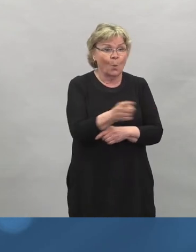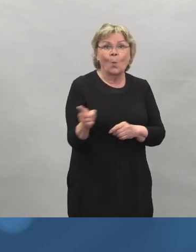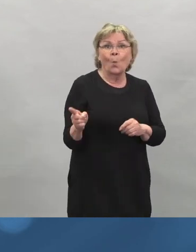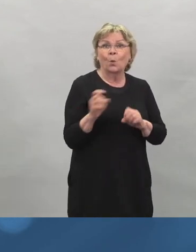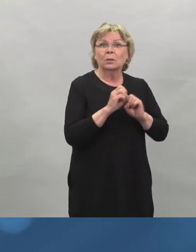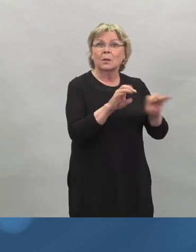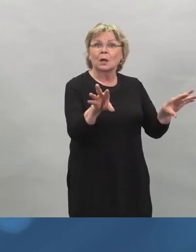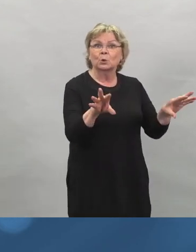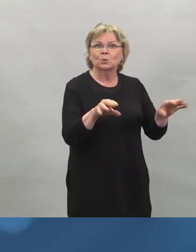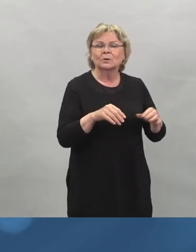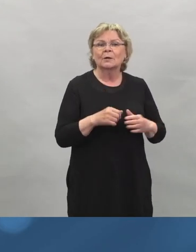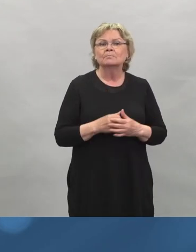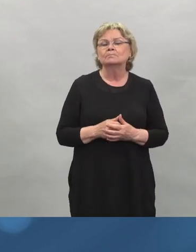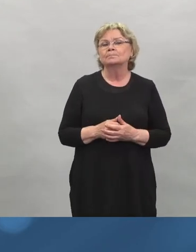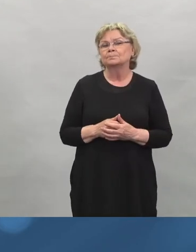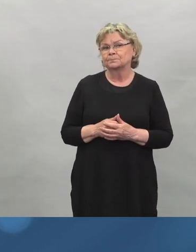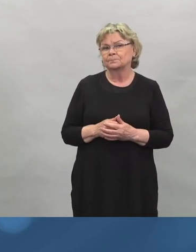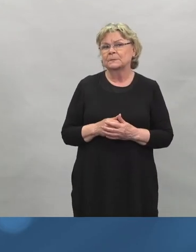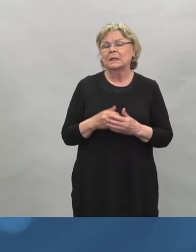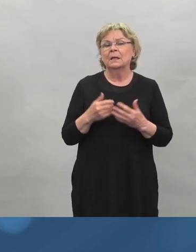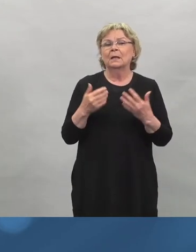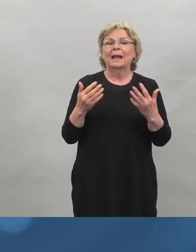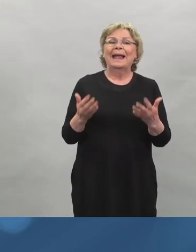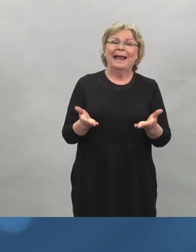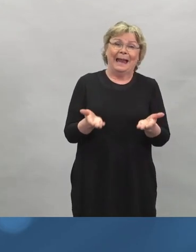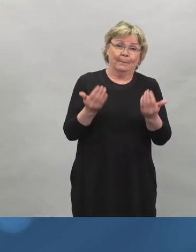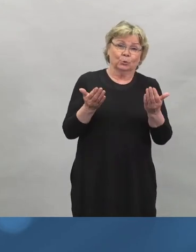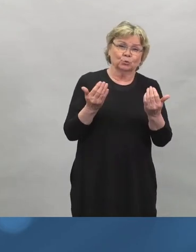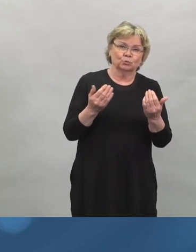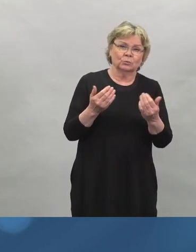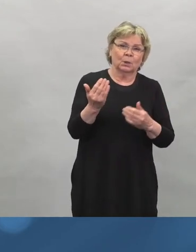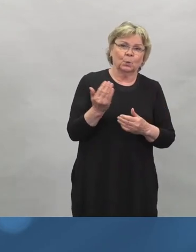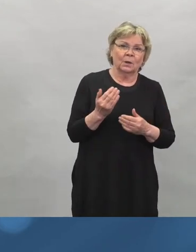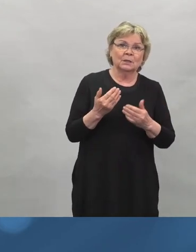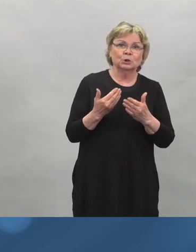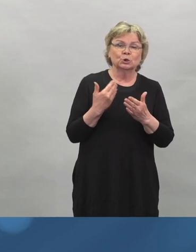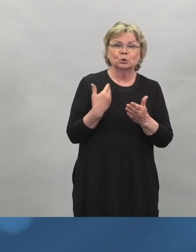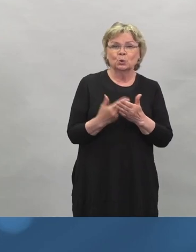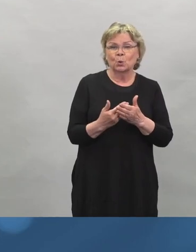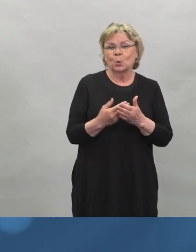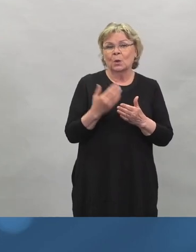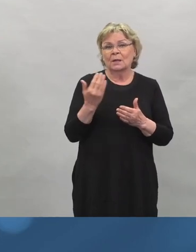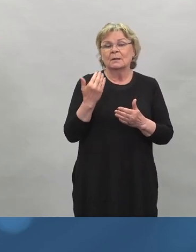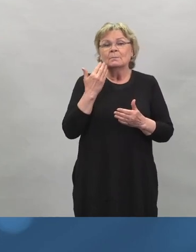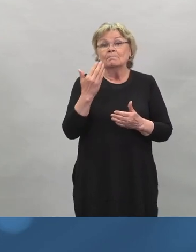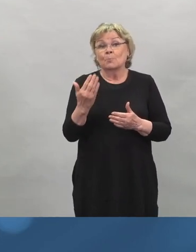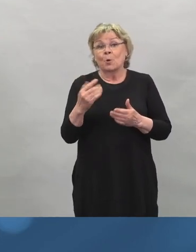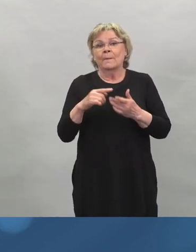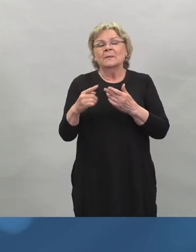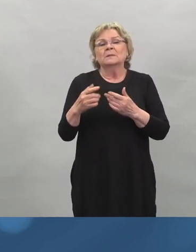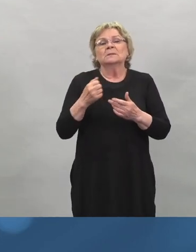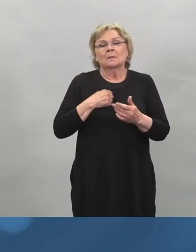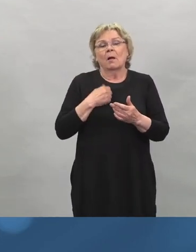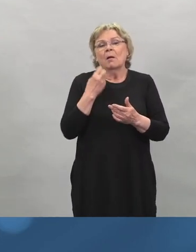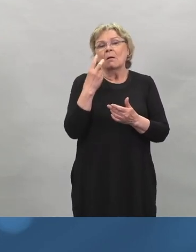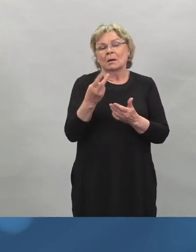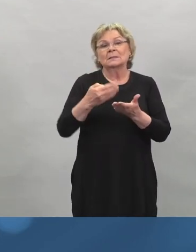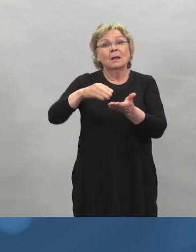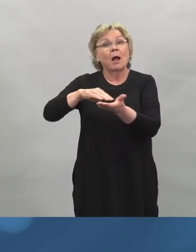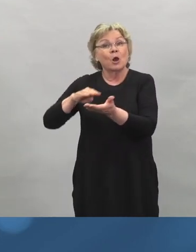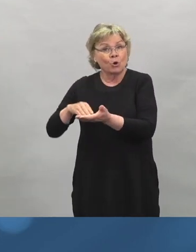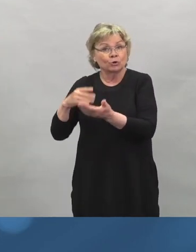No, höllennyksiä tuli siitä syystä, että kun on saanut kaksi annosta rokotetta, niin silloin se